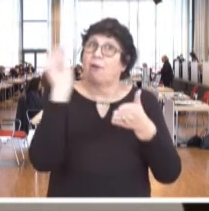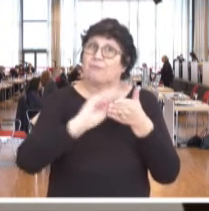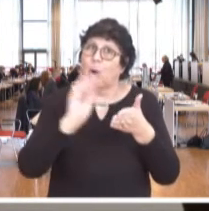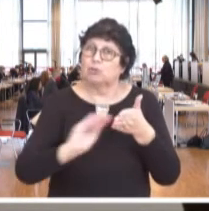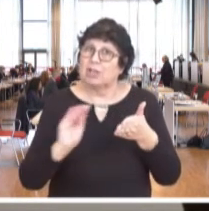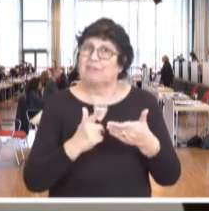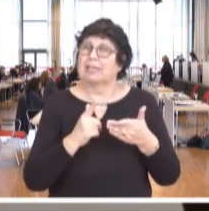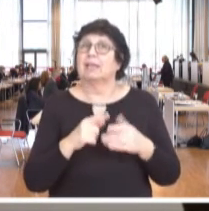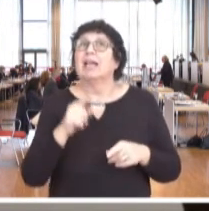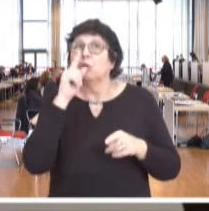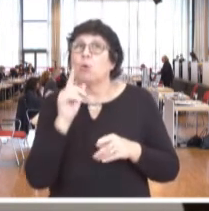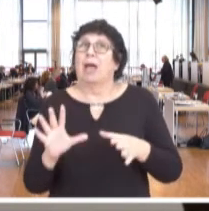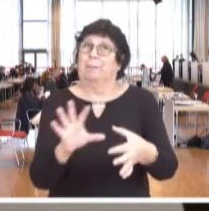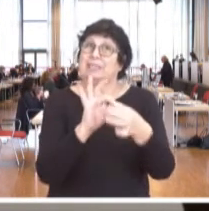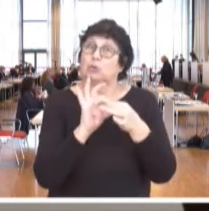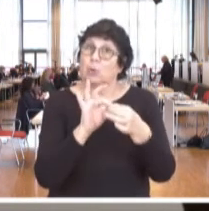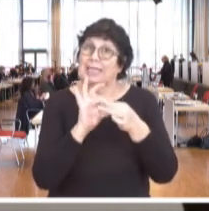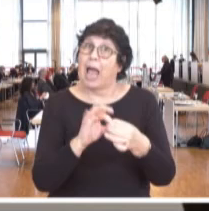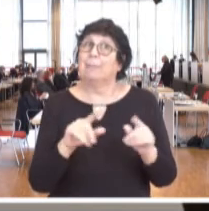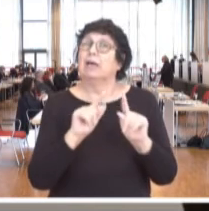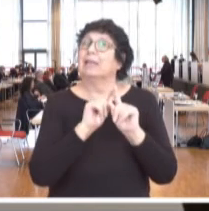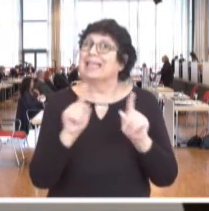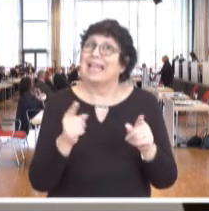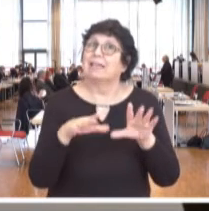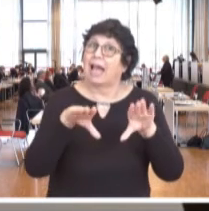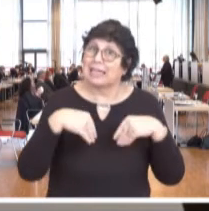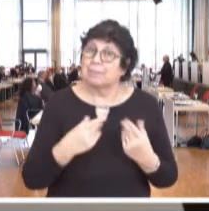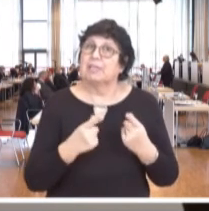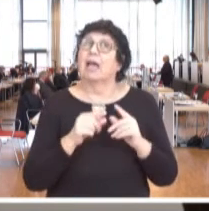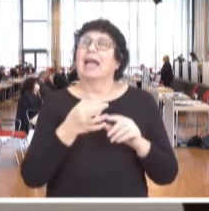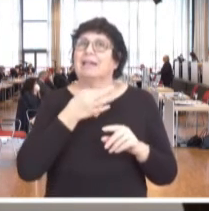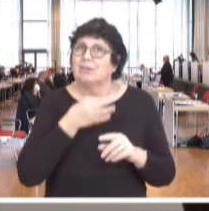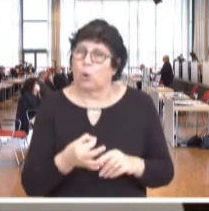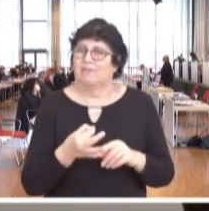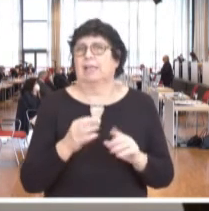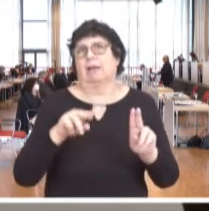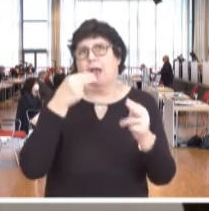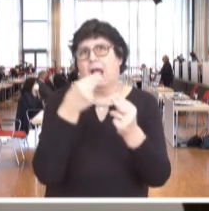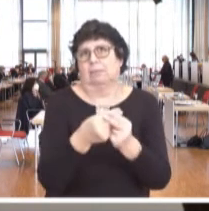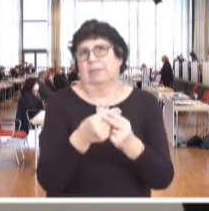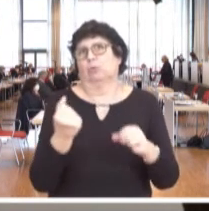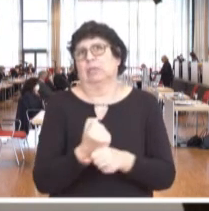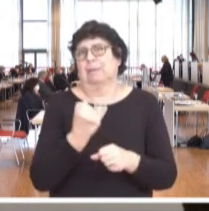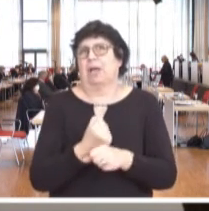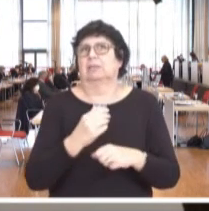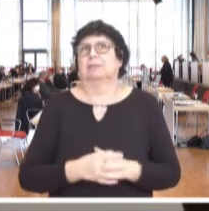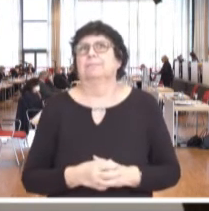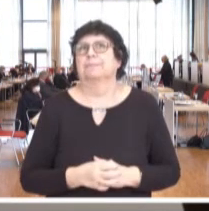Bezugnahme auf die Norm nicht zulässt, sind die notwendigen Anpassungen vorgenommen worden.